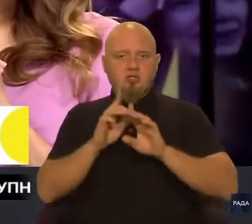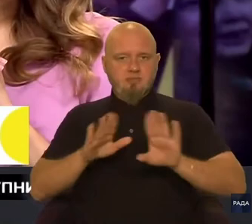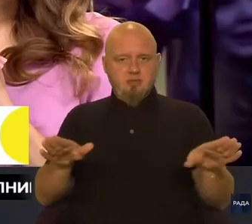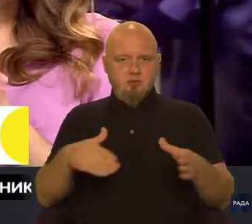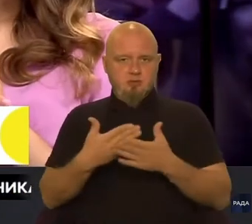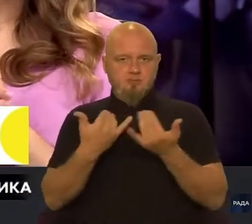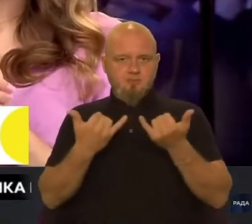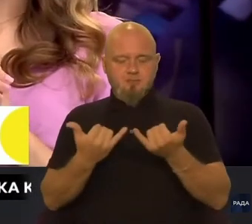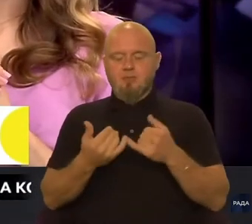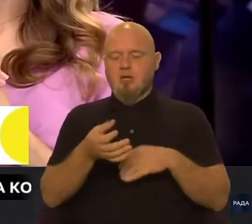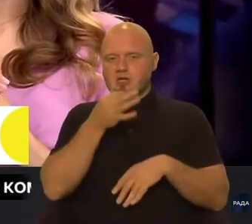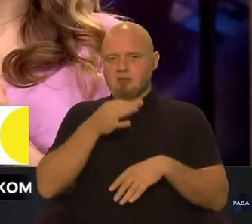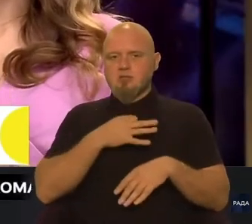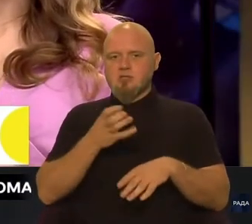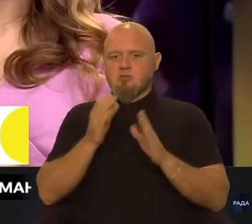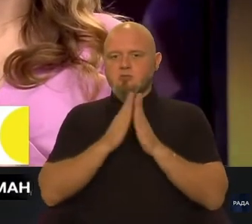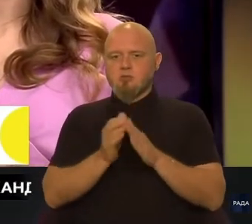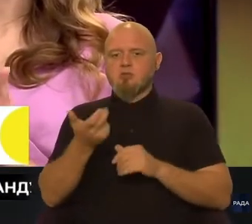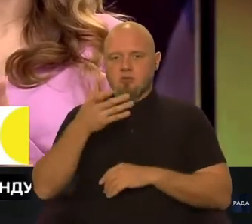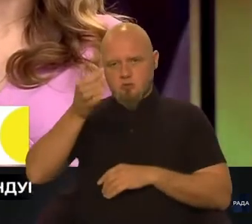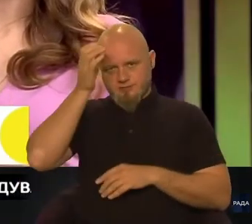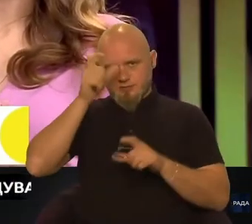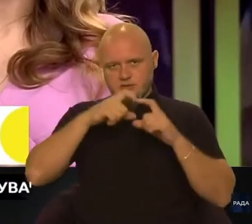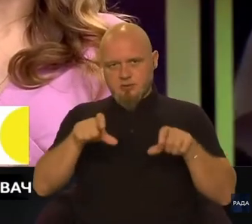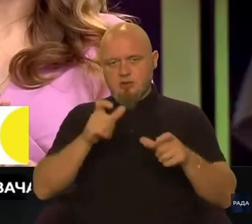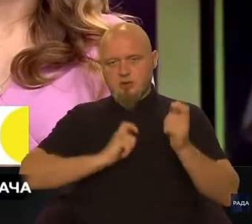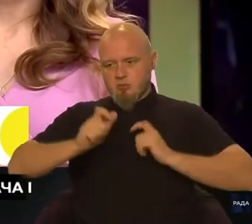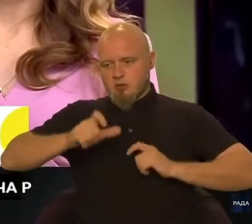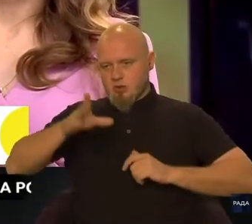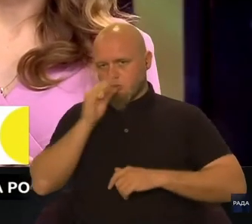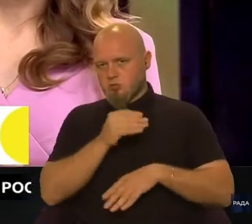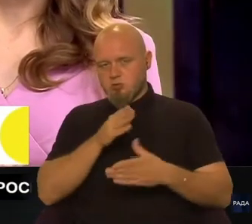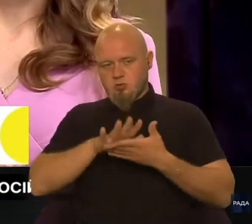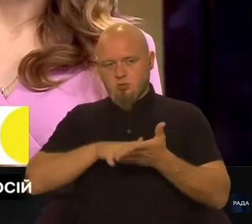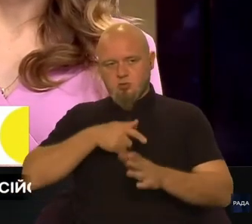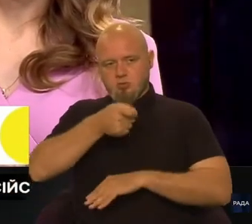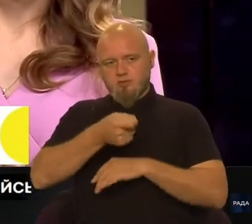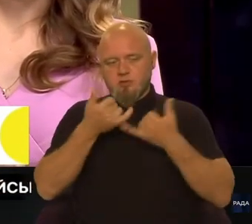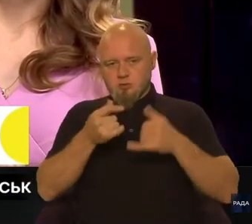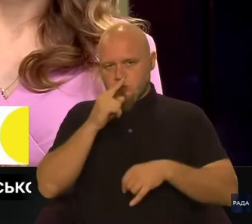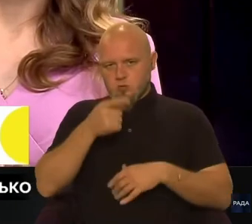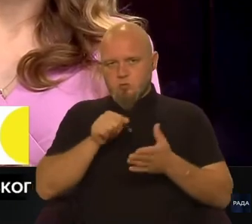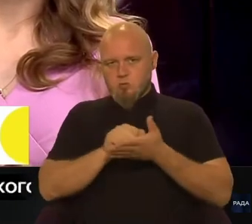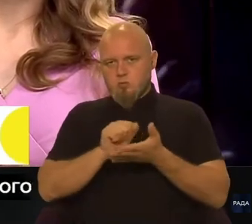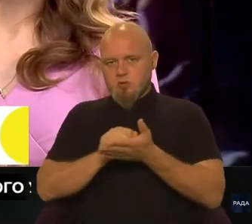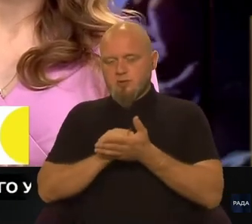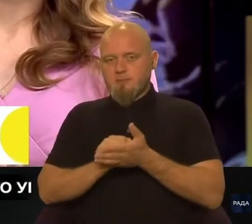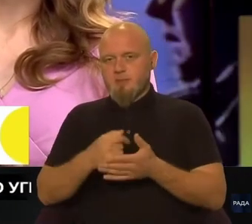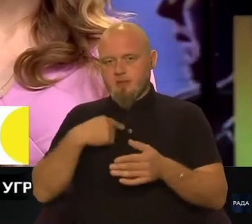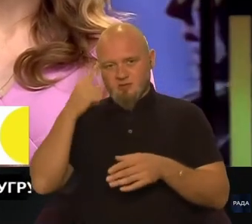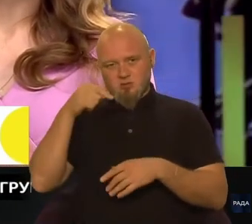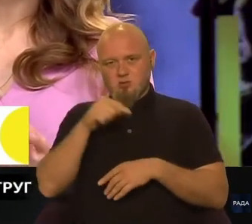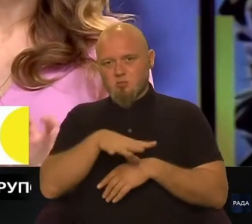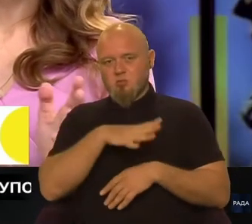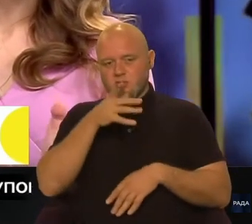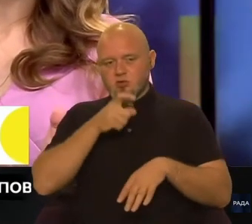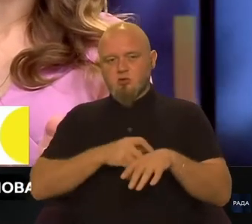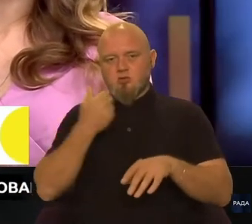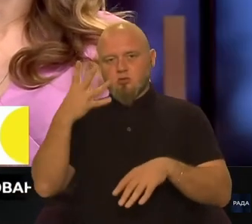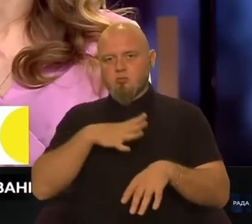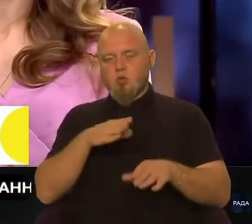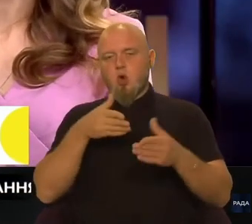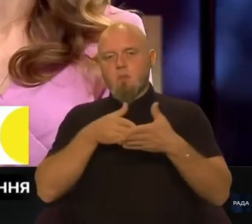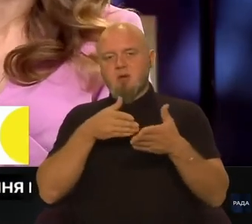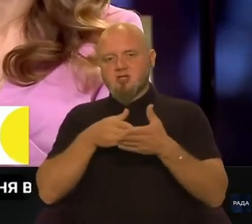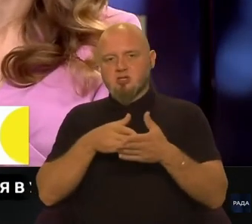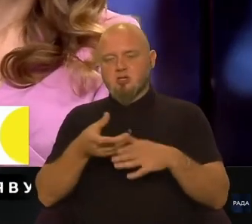Скажіть, будь ласка, скільки освітніх закладів абітурієнти зможуть подавати цього року документи? Я знаю, що там був час, коли було певне